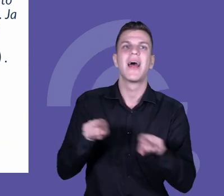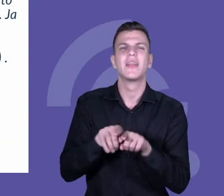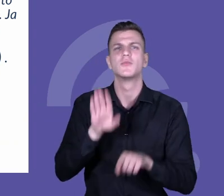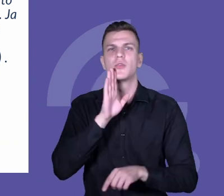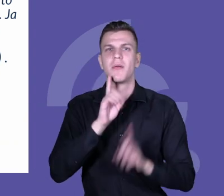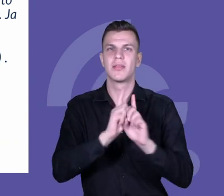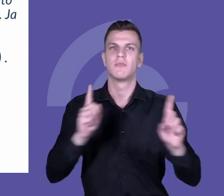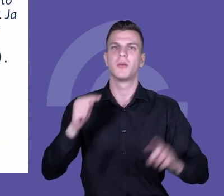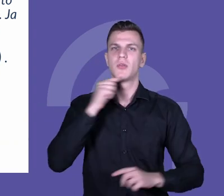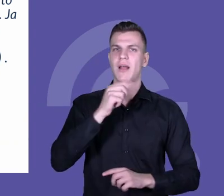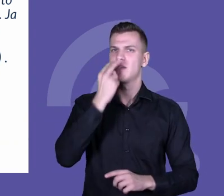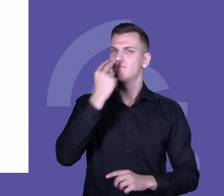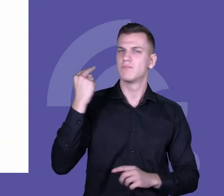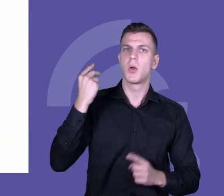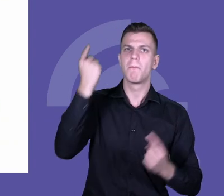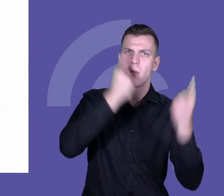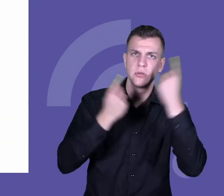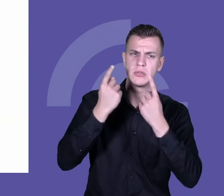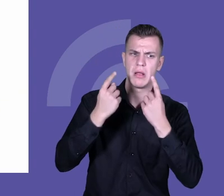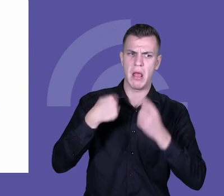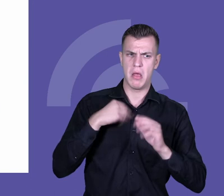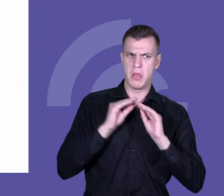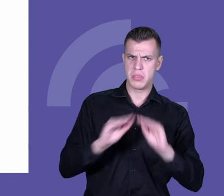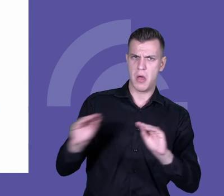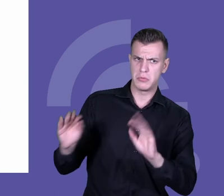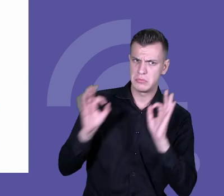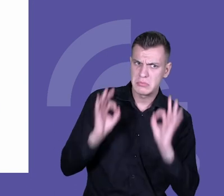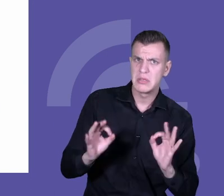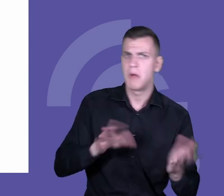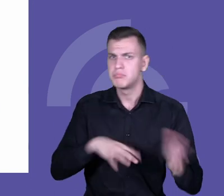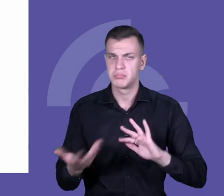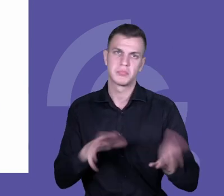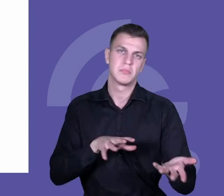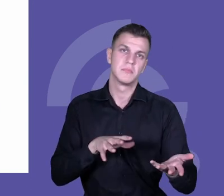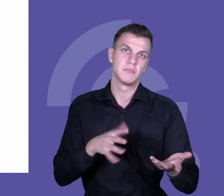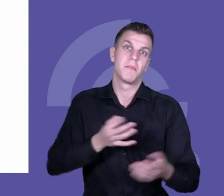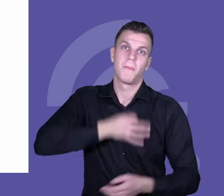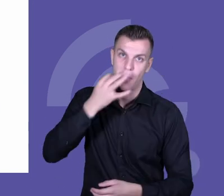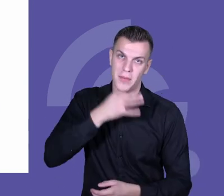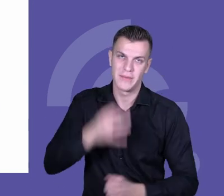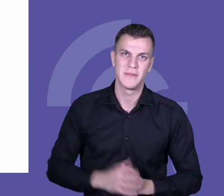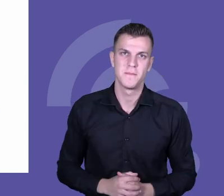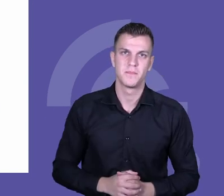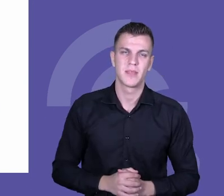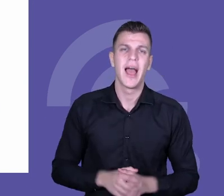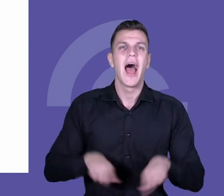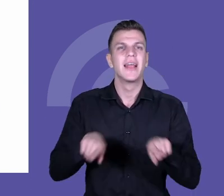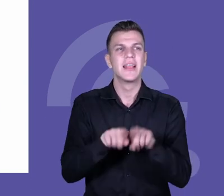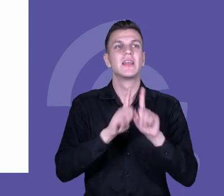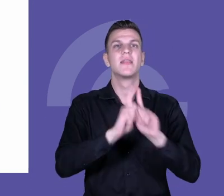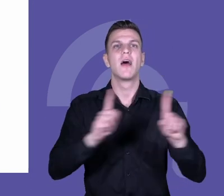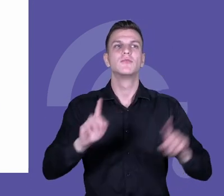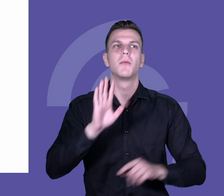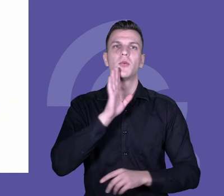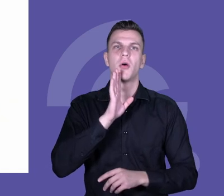zastanawiania się nad własnymi praktykami. I to, co mówiłam wcześniej, że nauczyciele są również bardziej odważni, jeżeli chodzi o